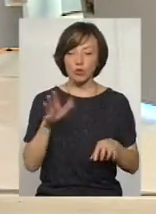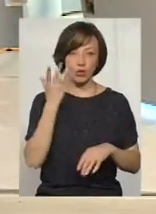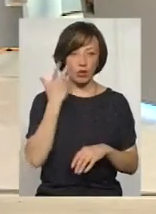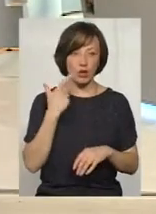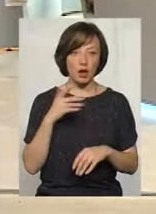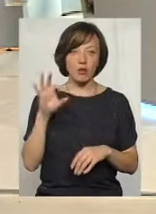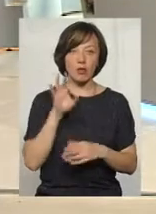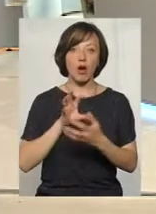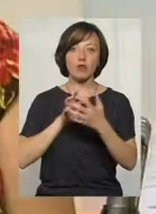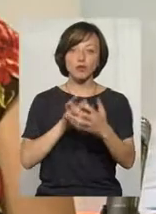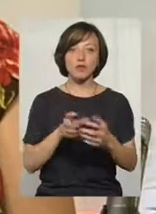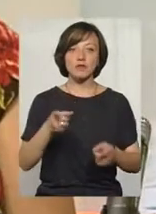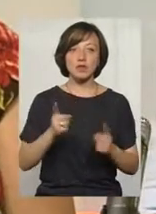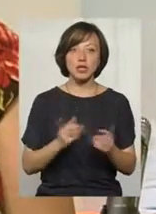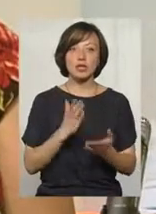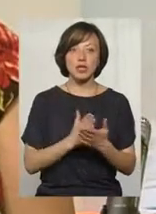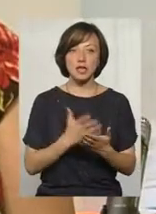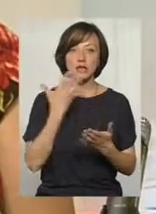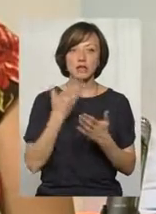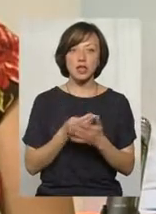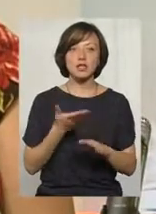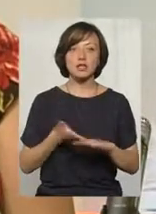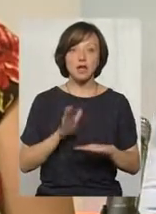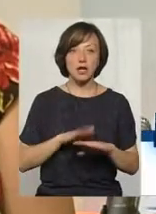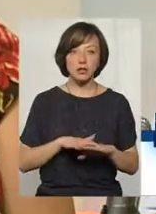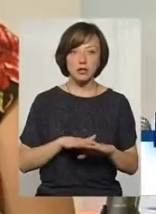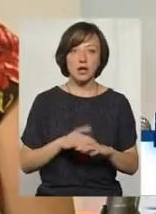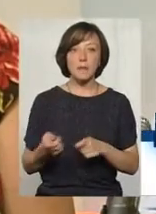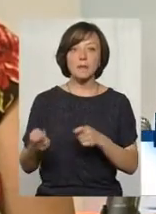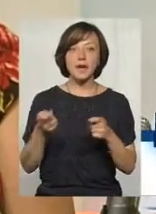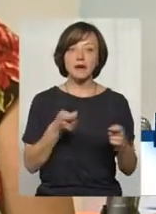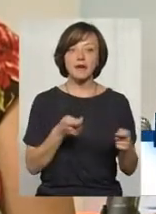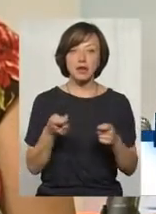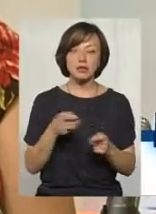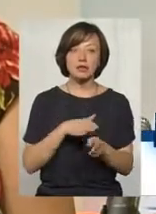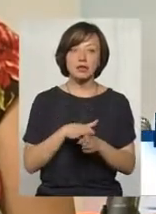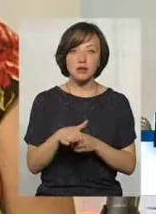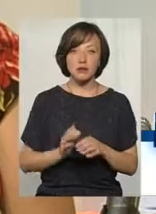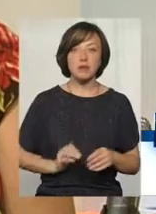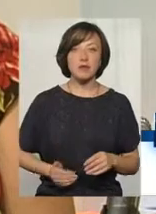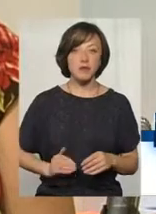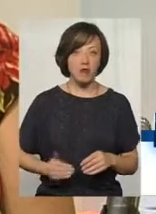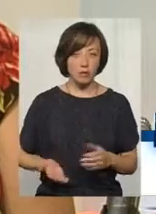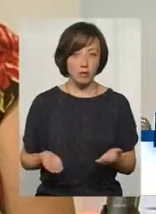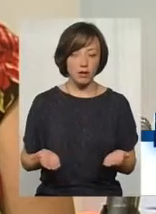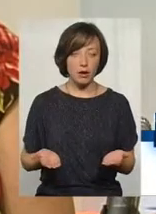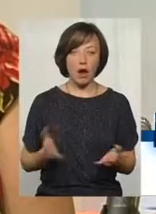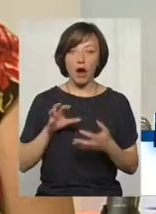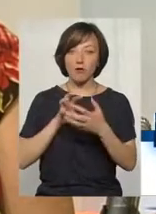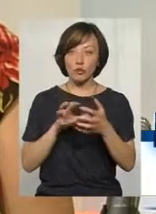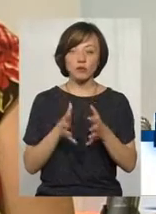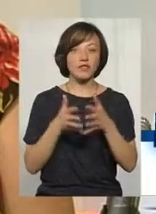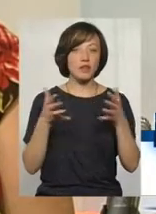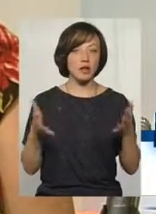Відносно автобусної, звичайно, що є свої складнощі, тому що перевезення здійснює приватний підприємець. Автобус